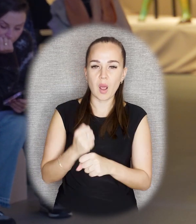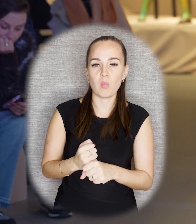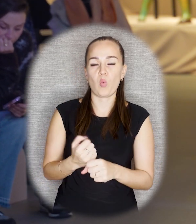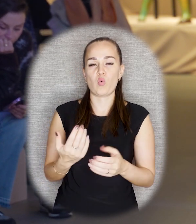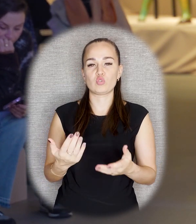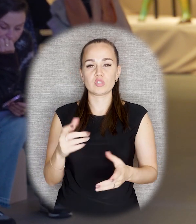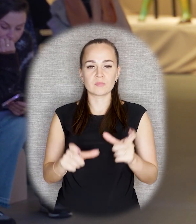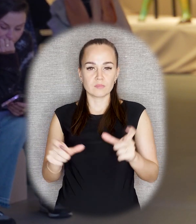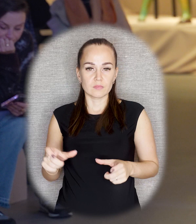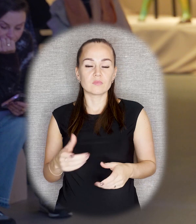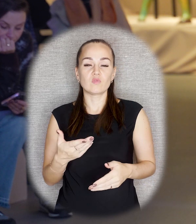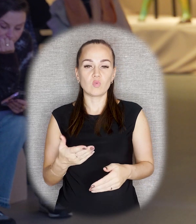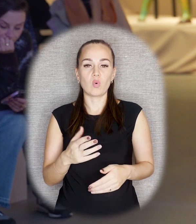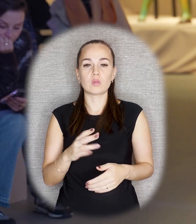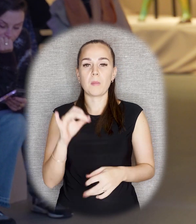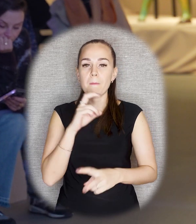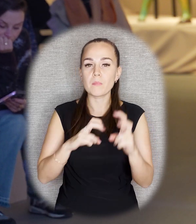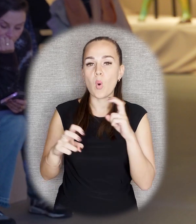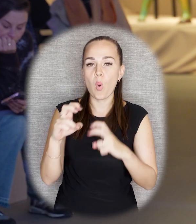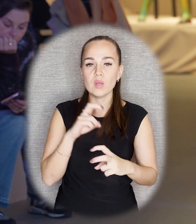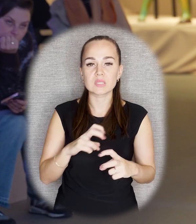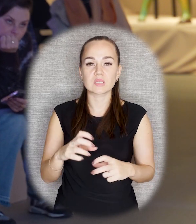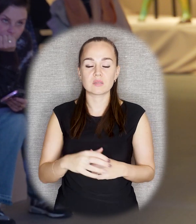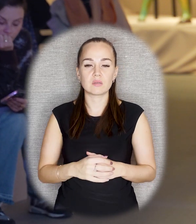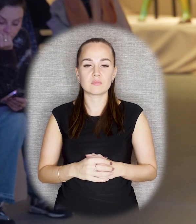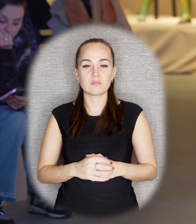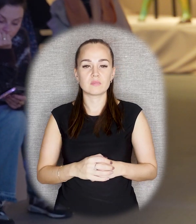рабочий, великий металлист, то как раз какой-то поиск